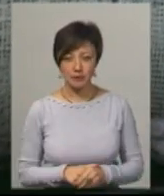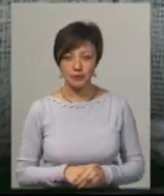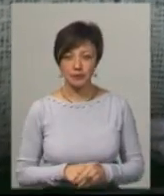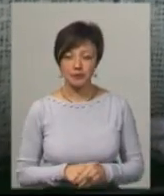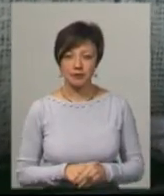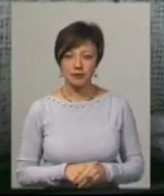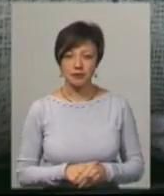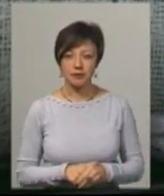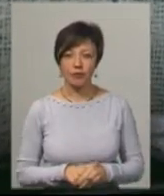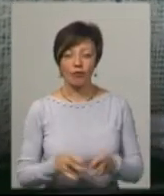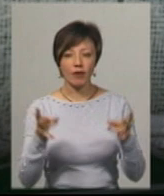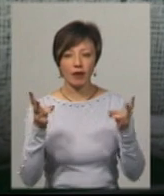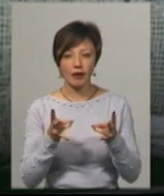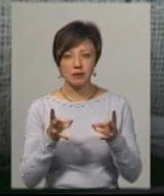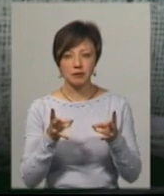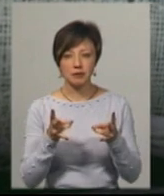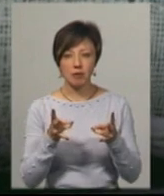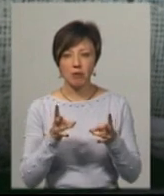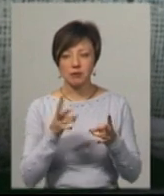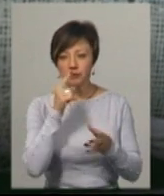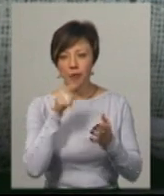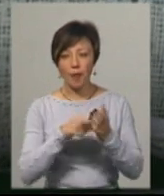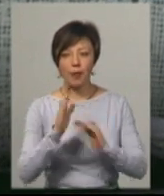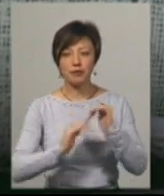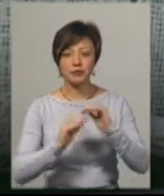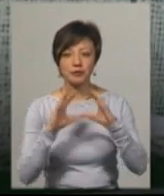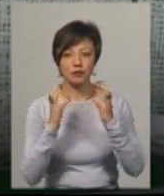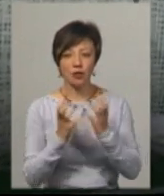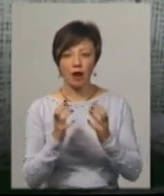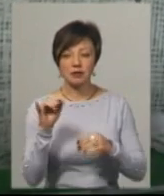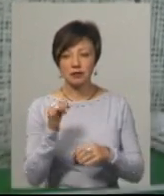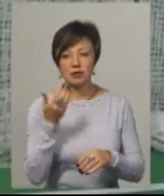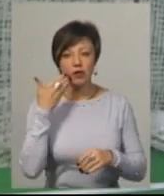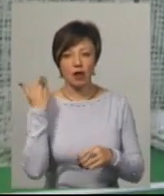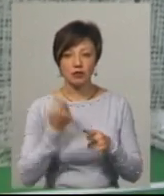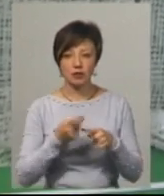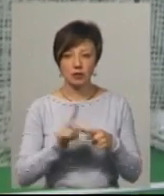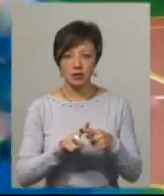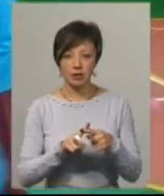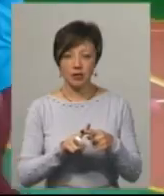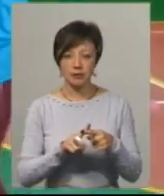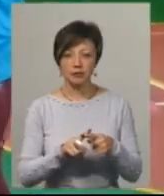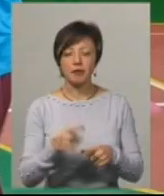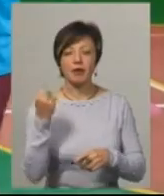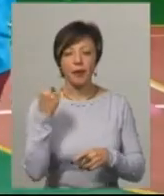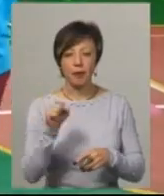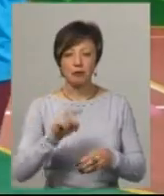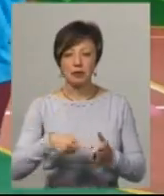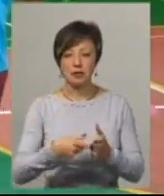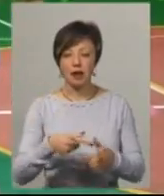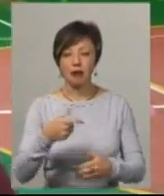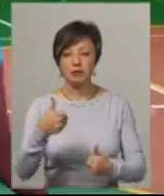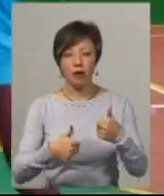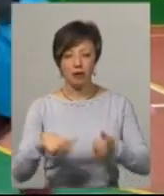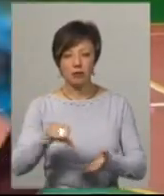внести руками шарик воздушний, а саме легше це треба було обігати фушку. Переможці міських змагань